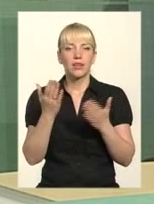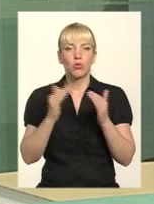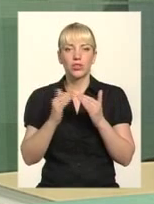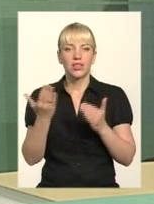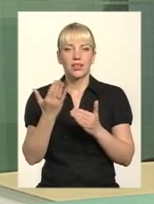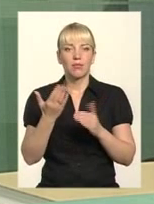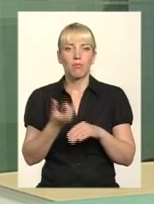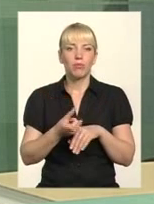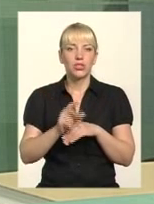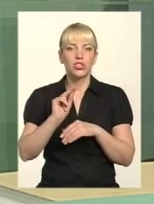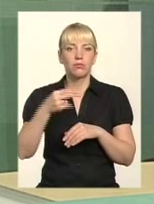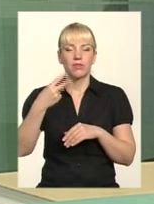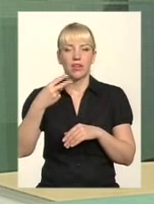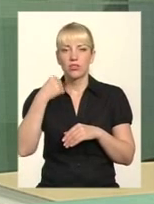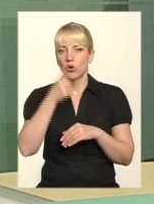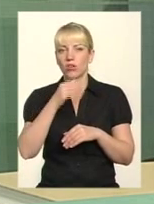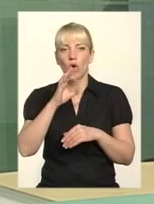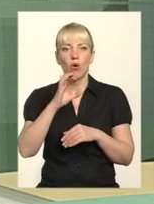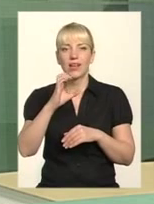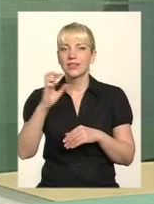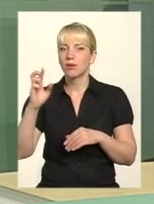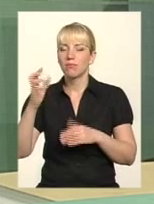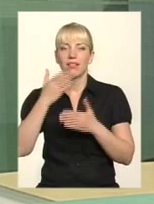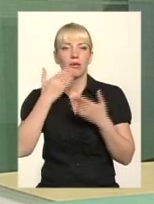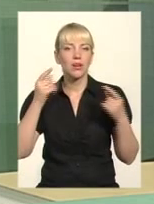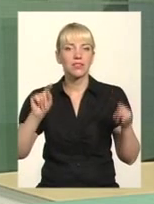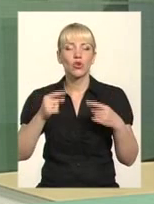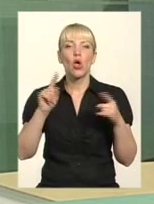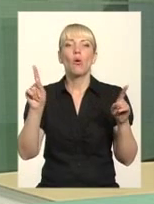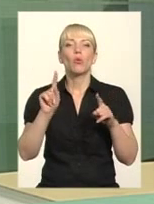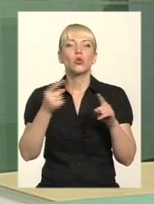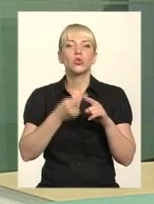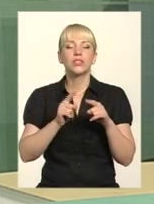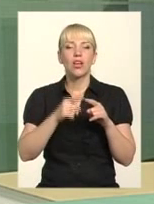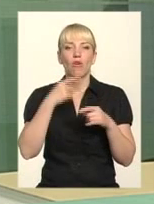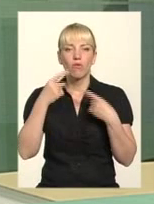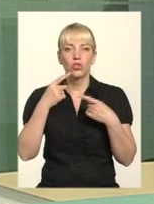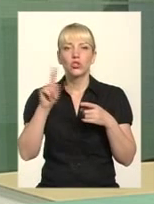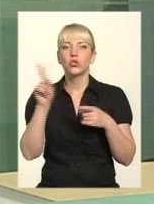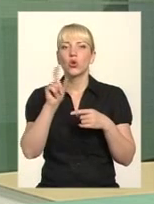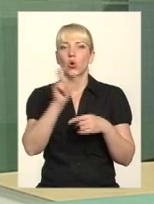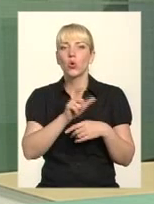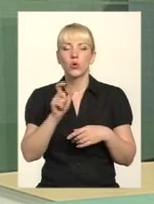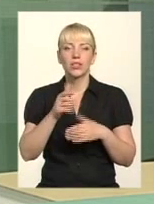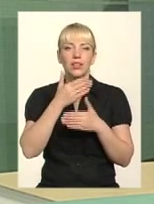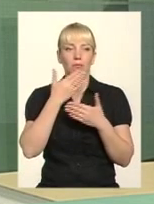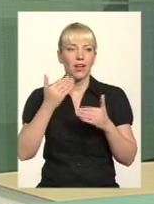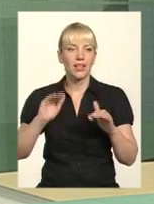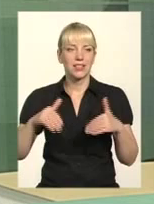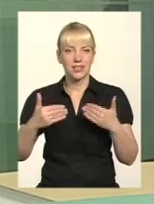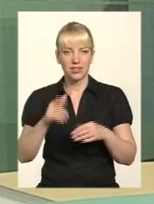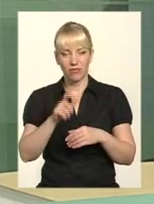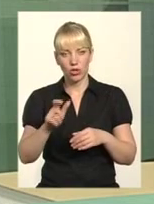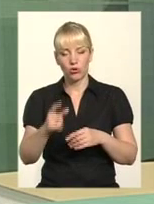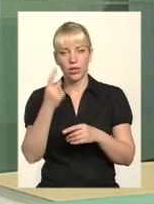у ОСББ немає створених. Тобто, про що це каже? Що люди не мають, по-перше, і немає ініціативних людей,